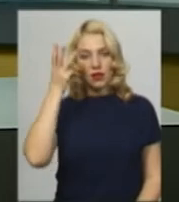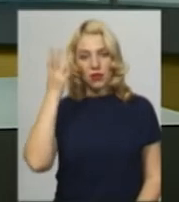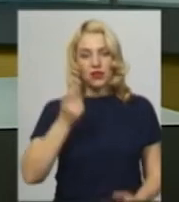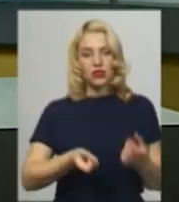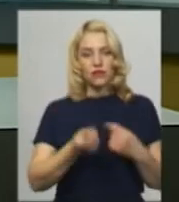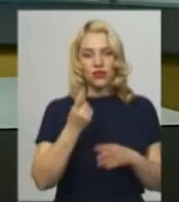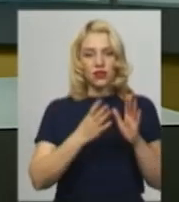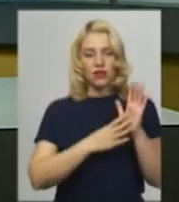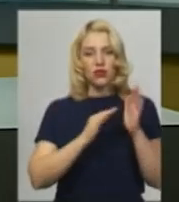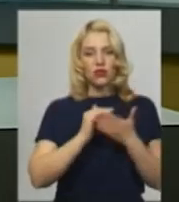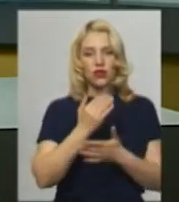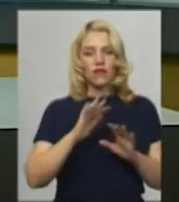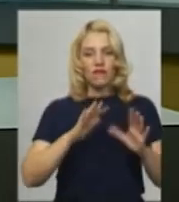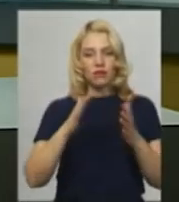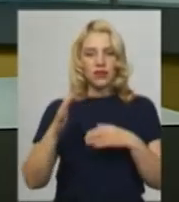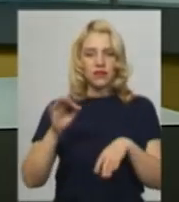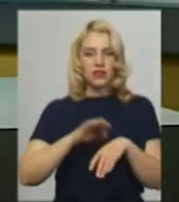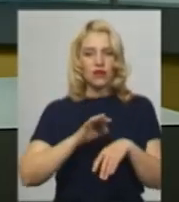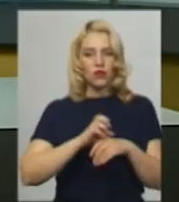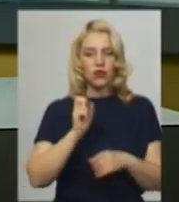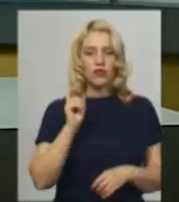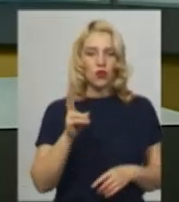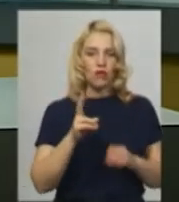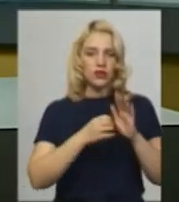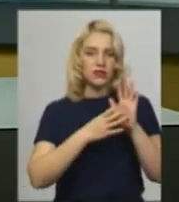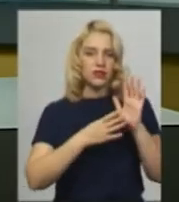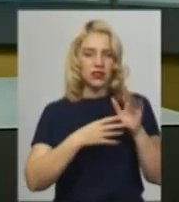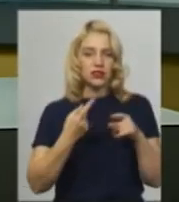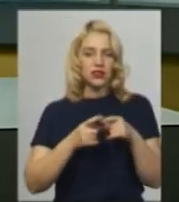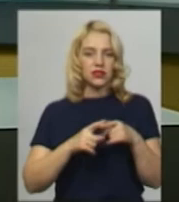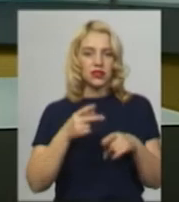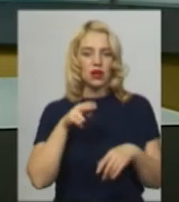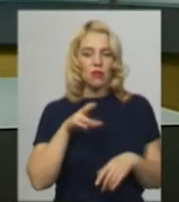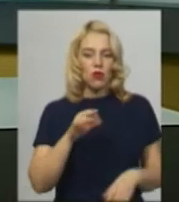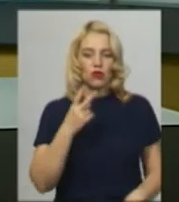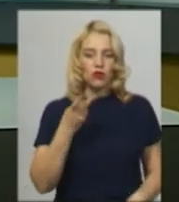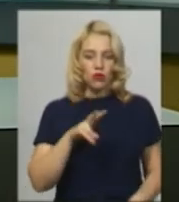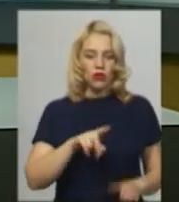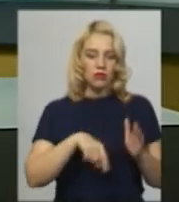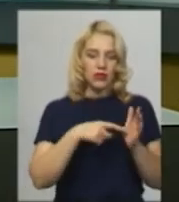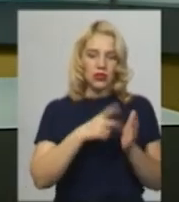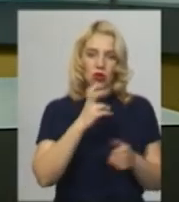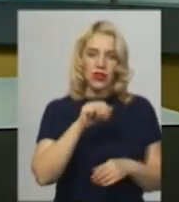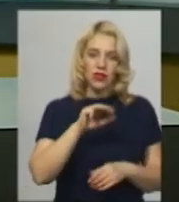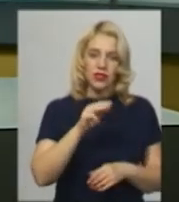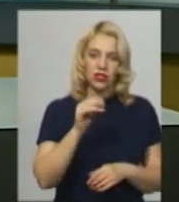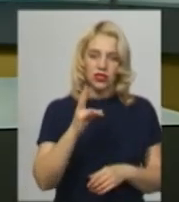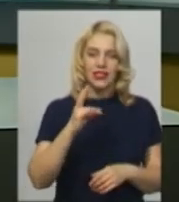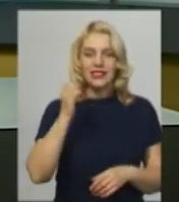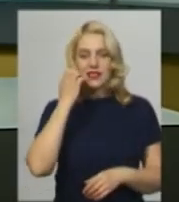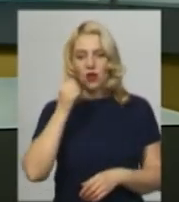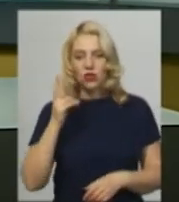виявлено 9 нових випадків захворювання на COVID-19. З них по двоє із Нетішина та Старокостянтинова,